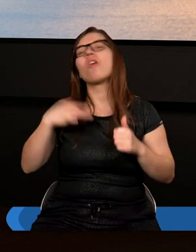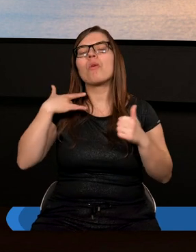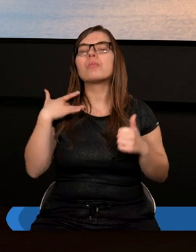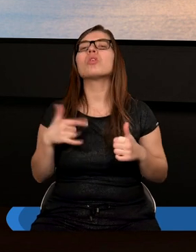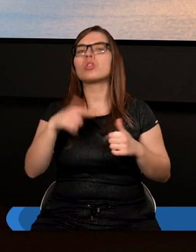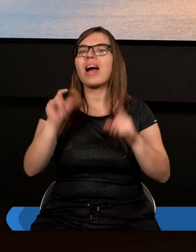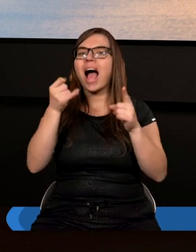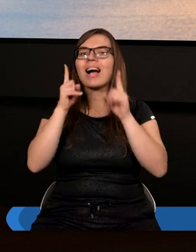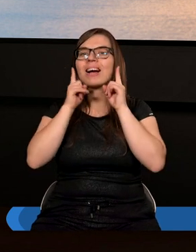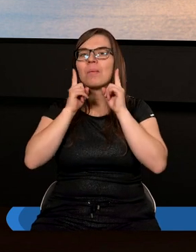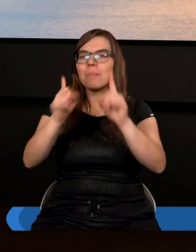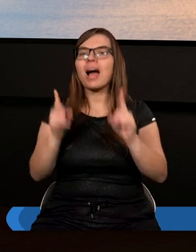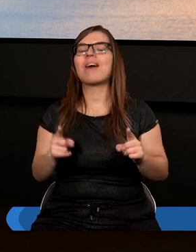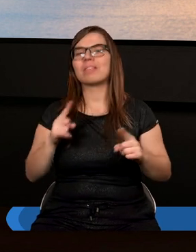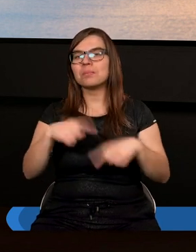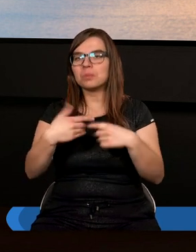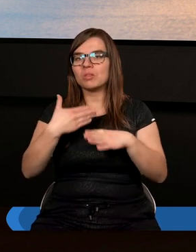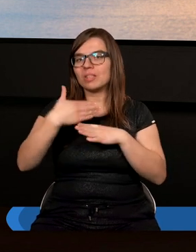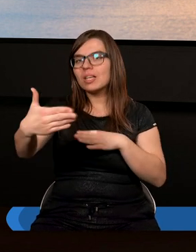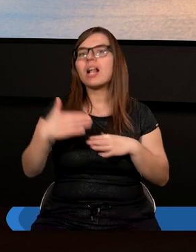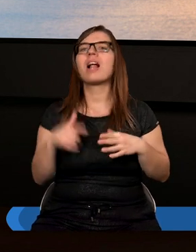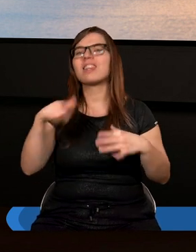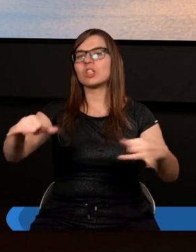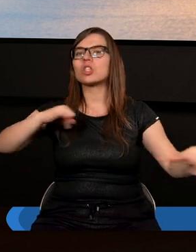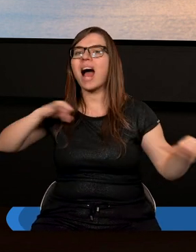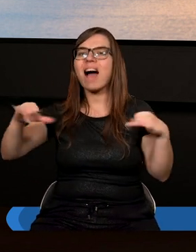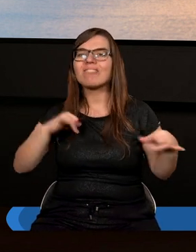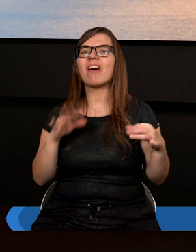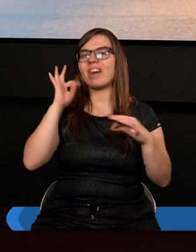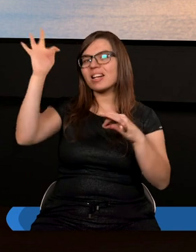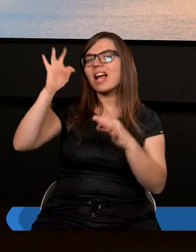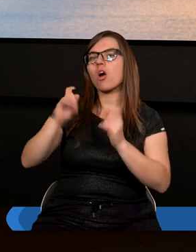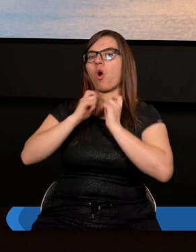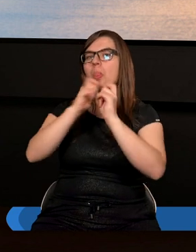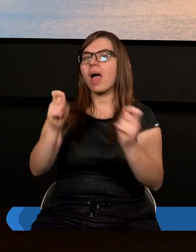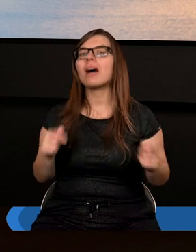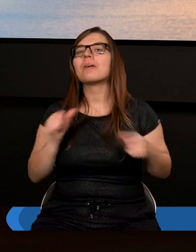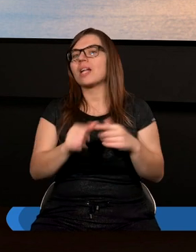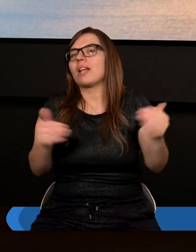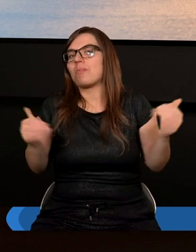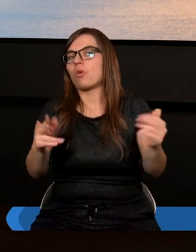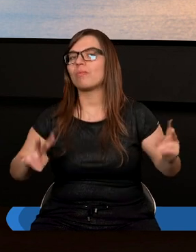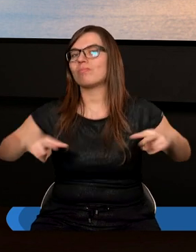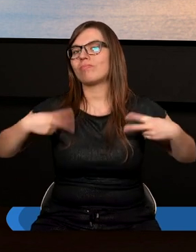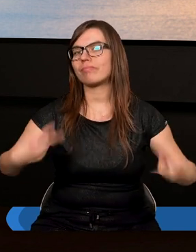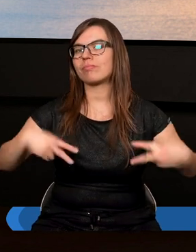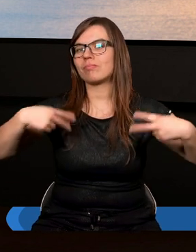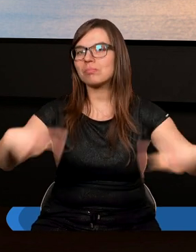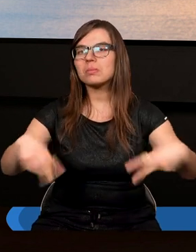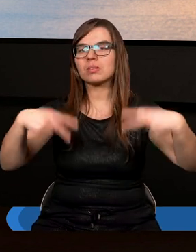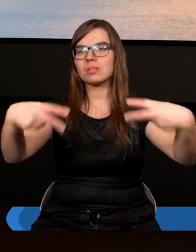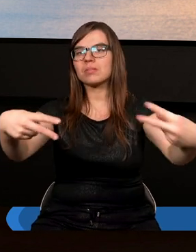jednym z jego przywilejów, tego szafowania tym darem, jest możliwość przekazywania go dalej.